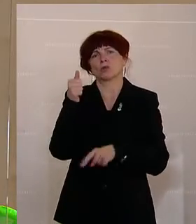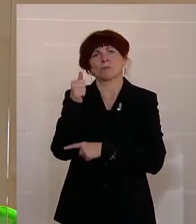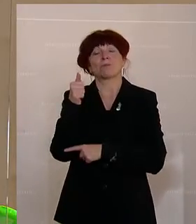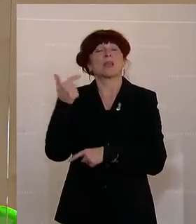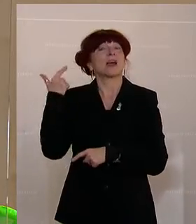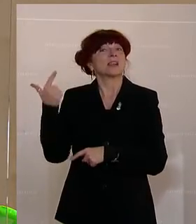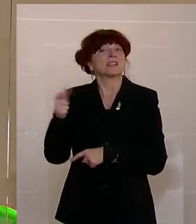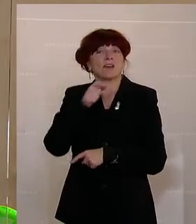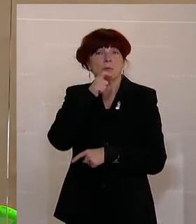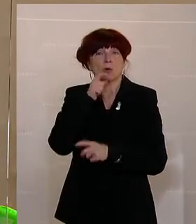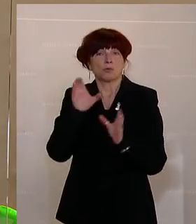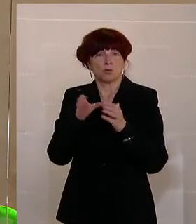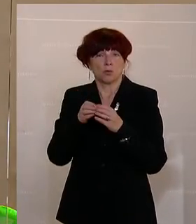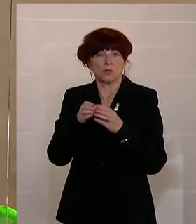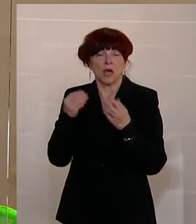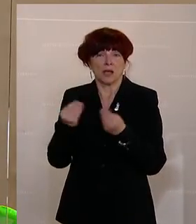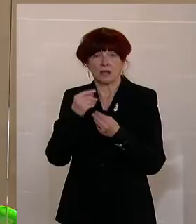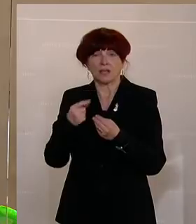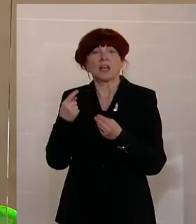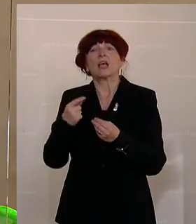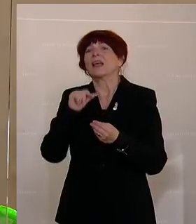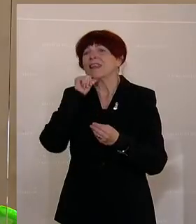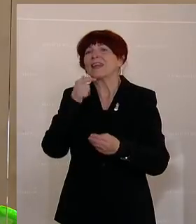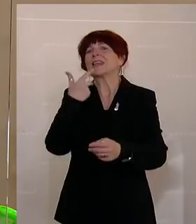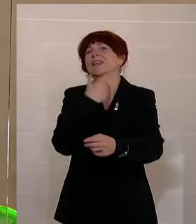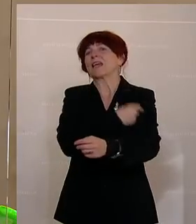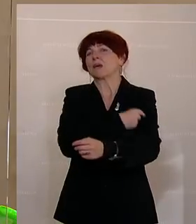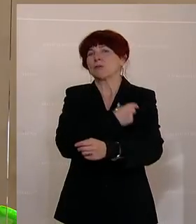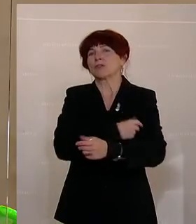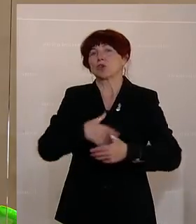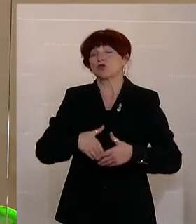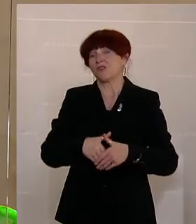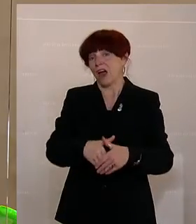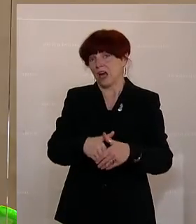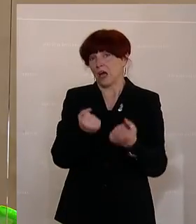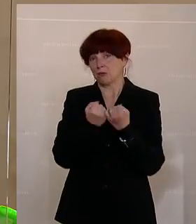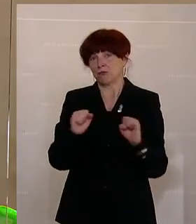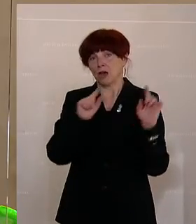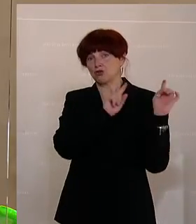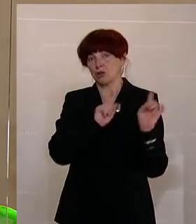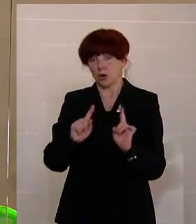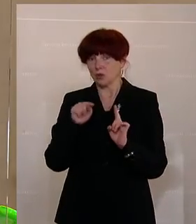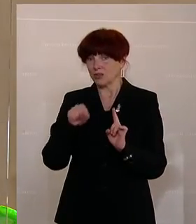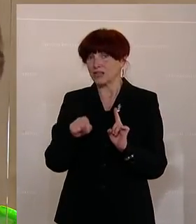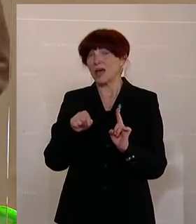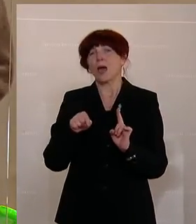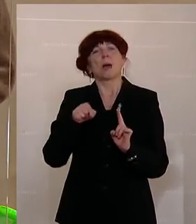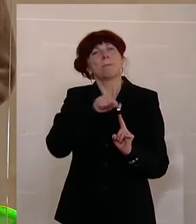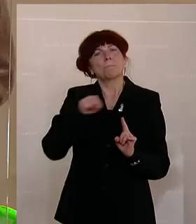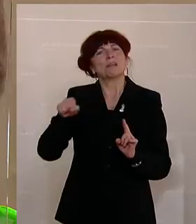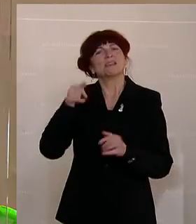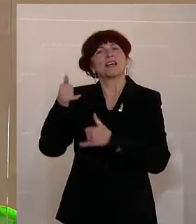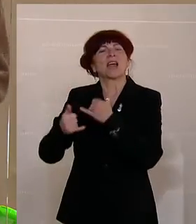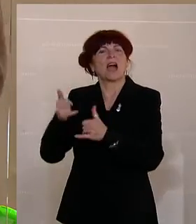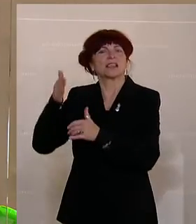Freistellung von ungeimpften Schwangeren ist bis Jahresende jetzt befristet. Aber viele geimpfte Schwangere